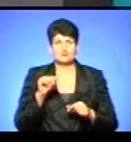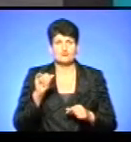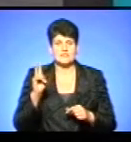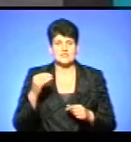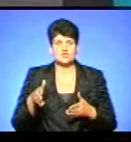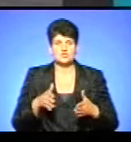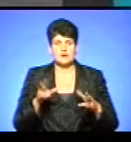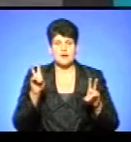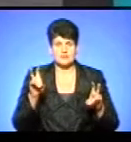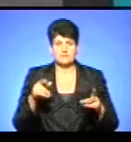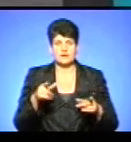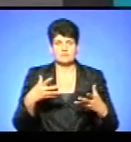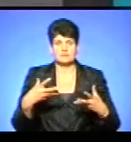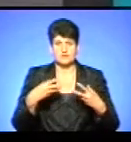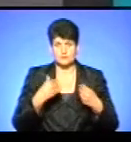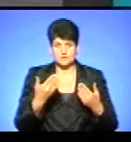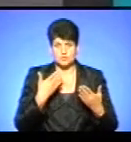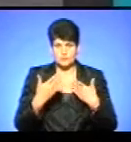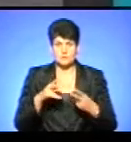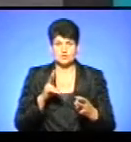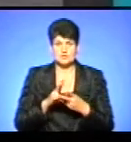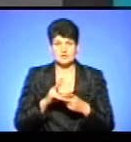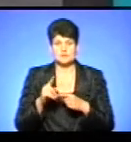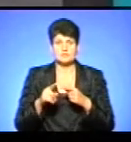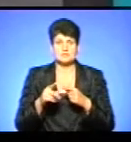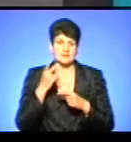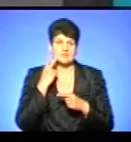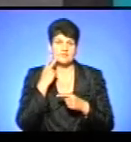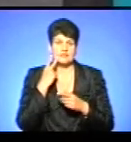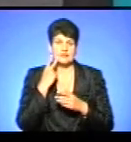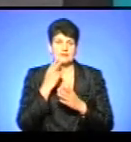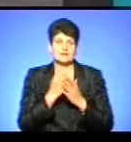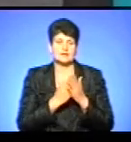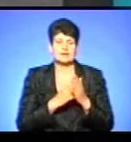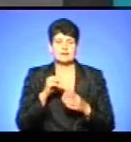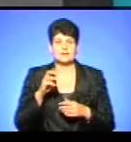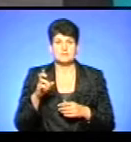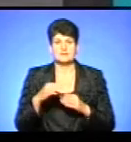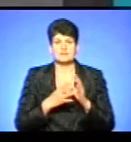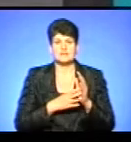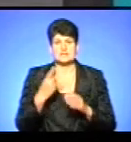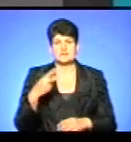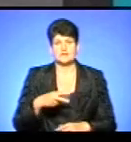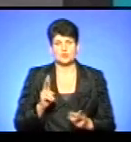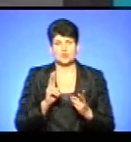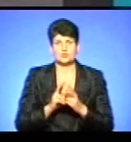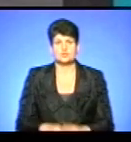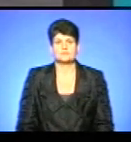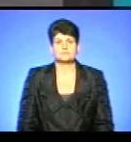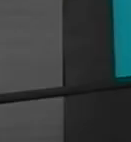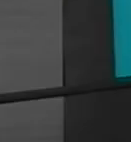надихнулися цією розмовою. А ми з вами зустрінемося, як завжди, на телеканалі ТТБ о 19.20. До зустрічі.